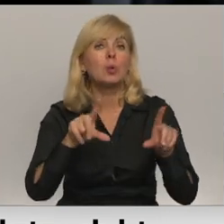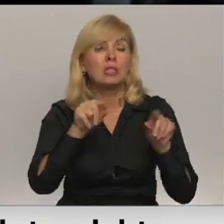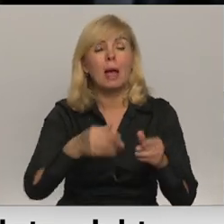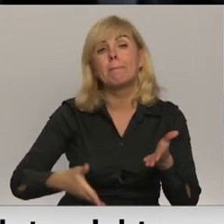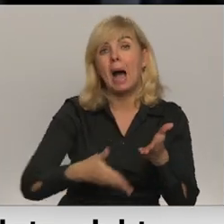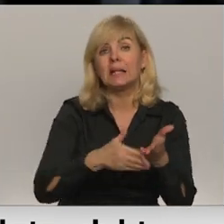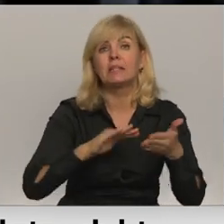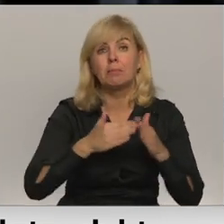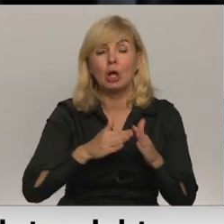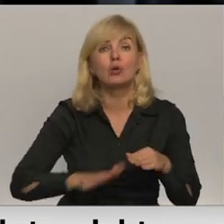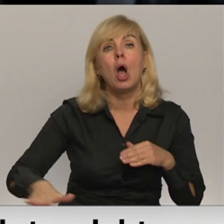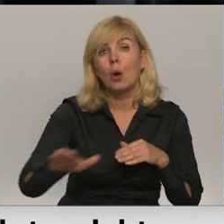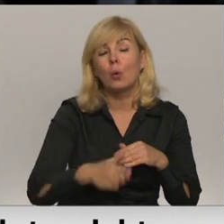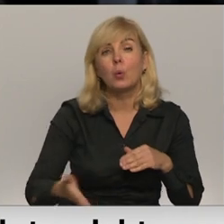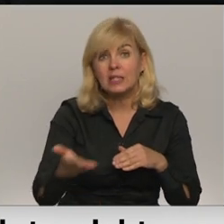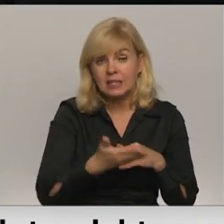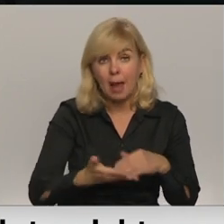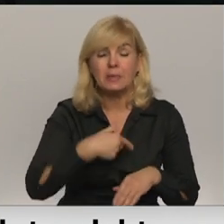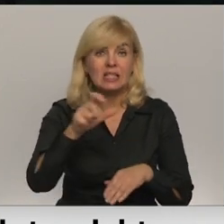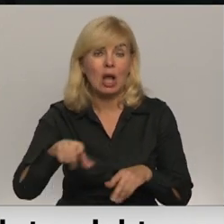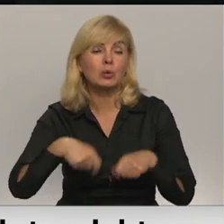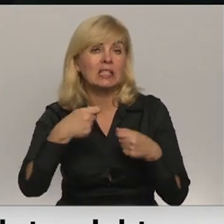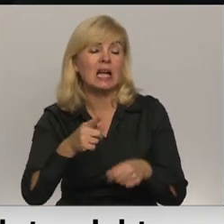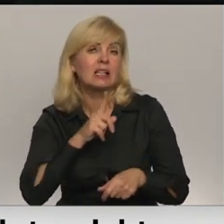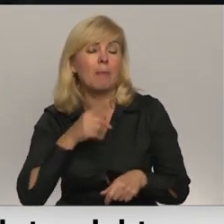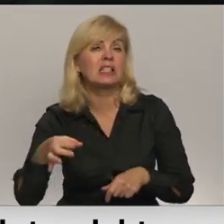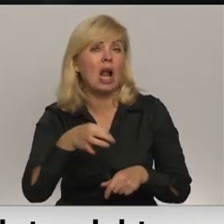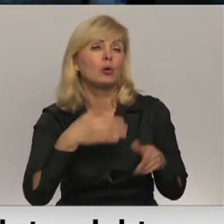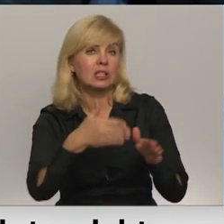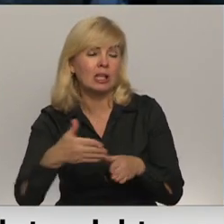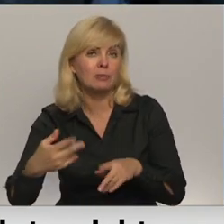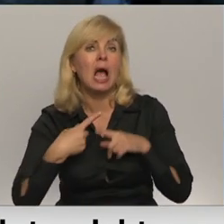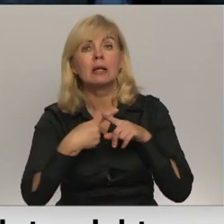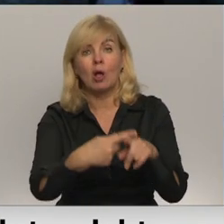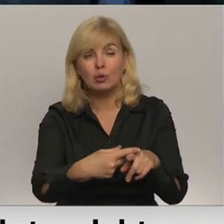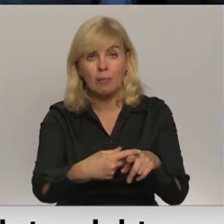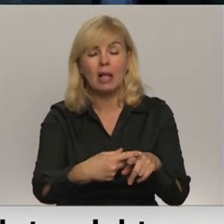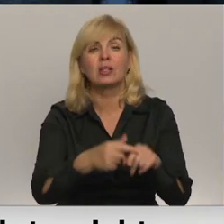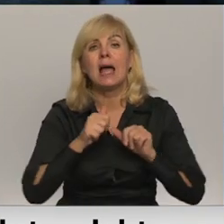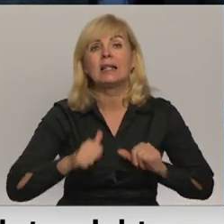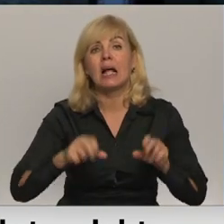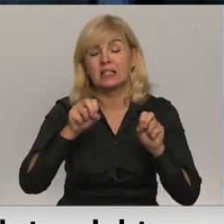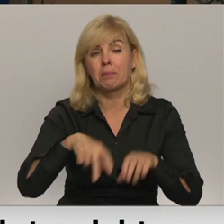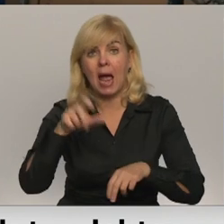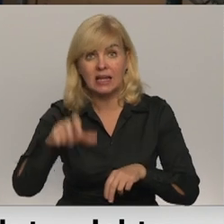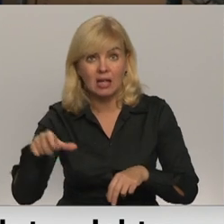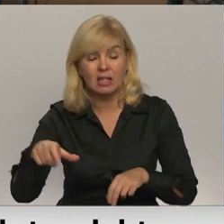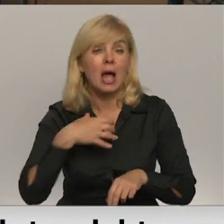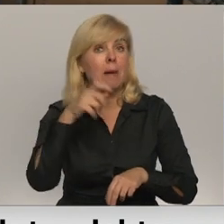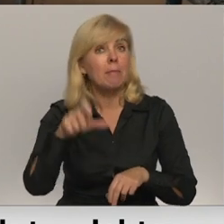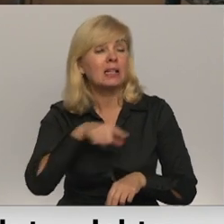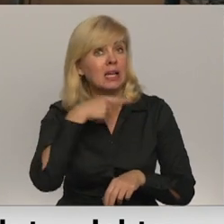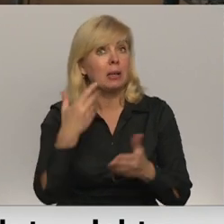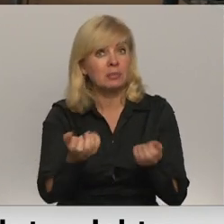palīdzību pilsētas un dienvikurzēms novadiet dzīvotēm sniegs Liepājas reģinālās slimnīcas un neatliekamās medicīnas palīdzības dienestas speciālisti. Pacientam, kurš